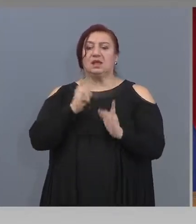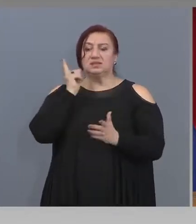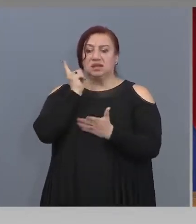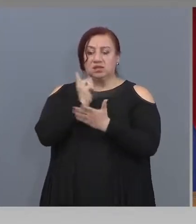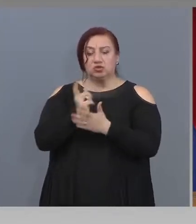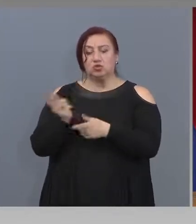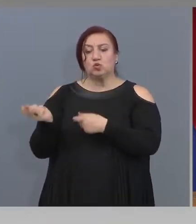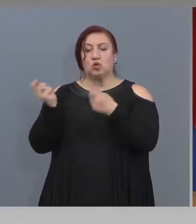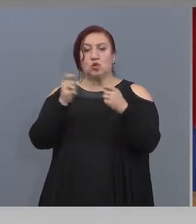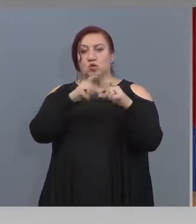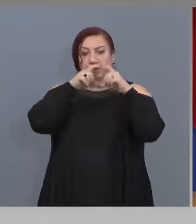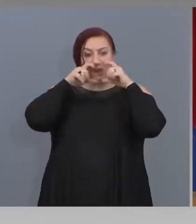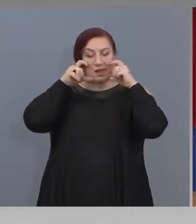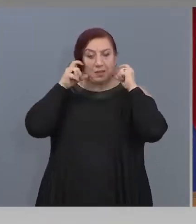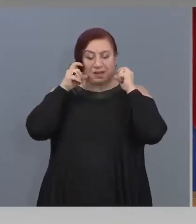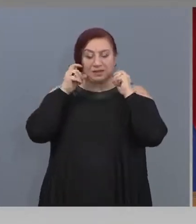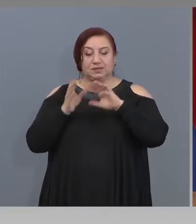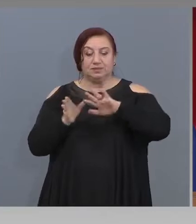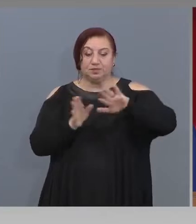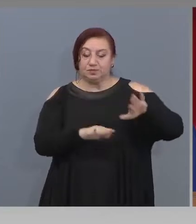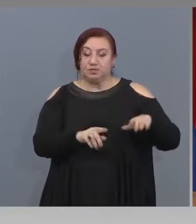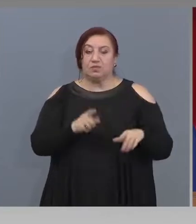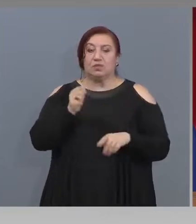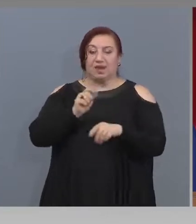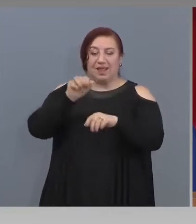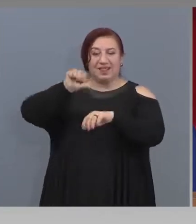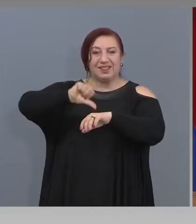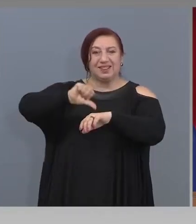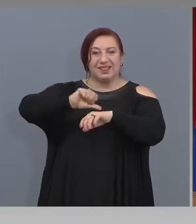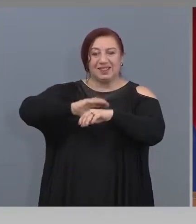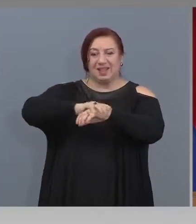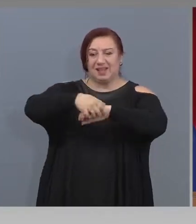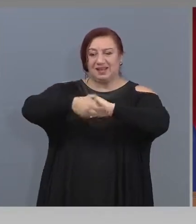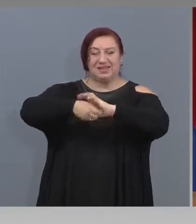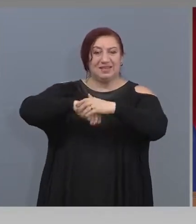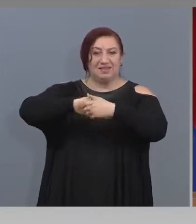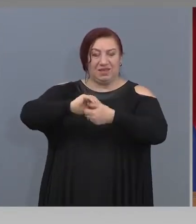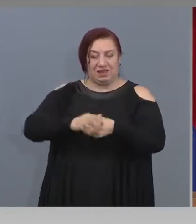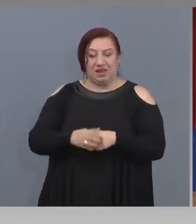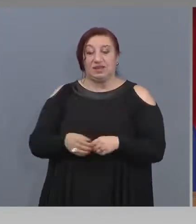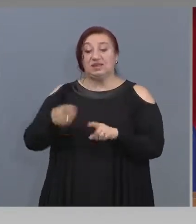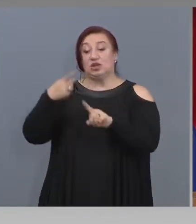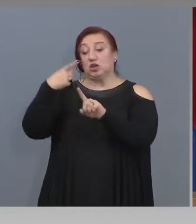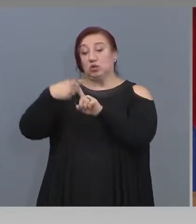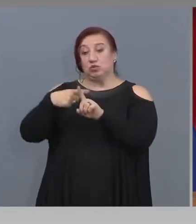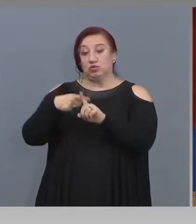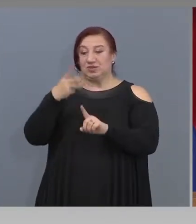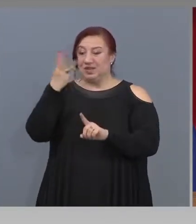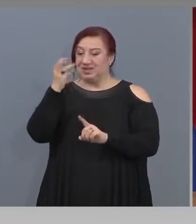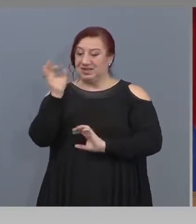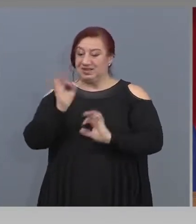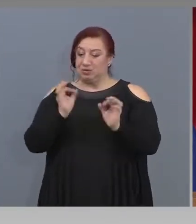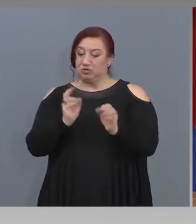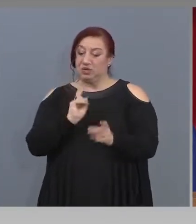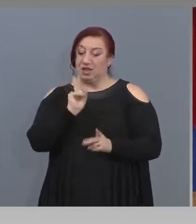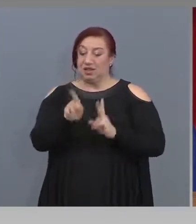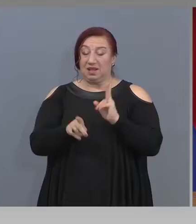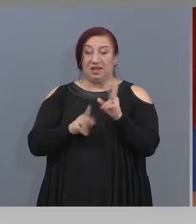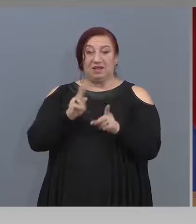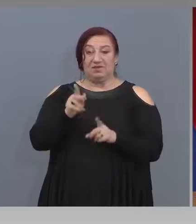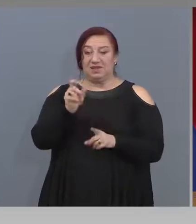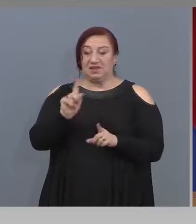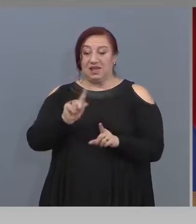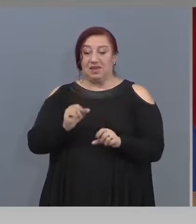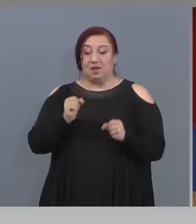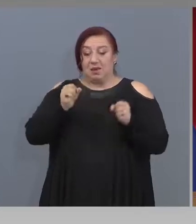третиране с препарати. Разбира се, основната мярка е тези 30%, които дадат възможност шахматно да не се дадат един